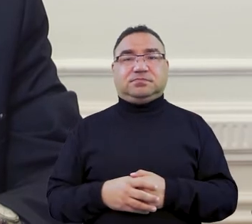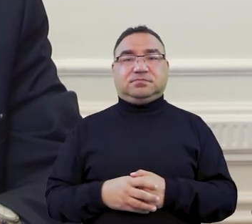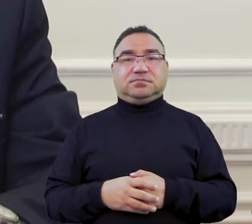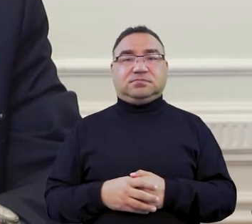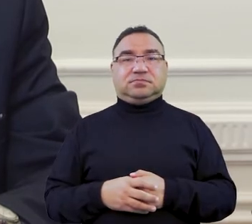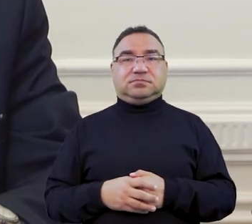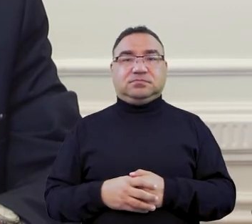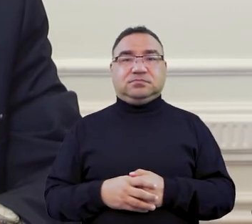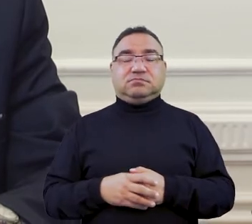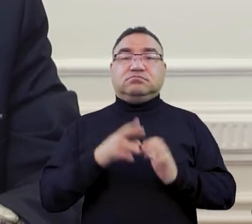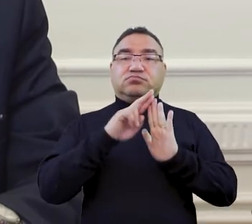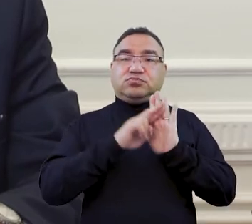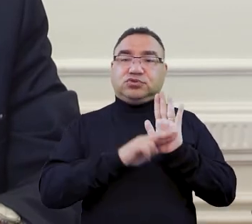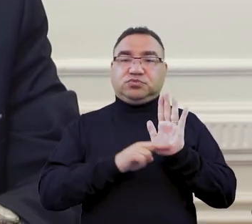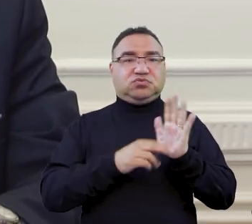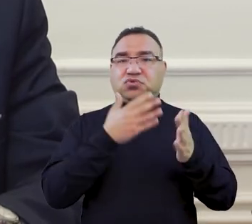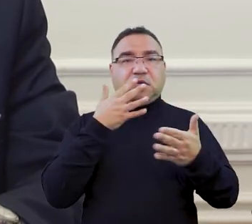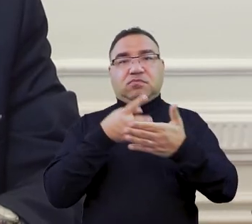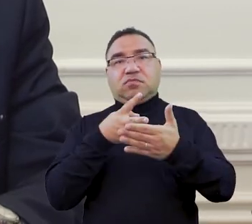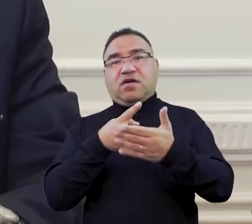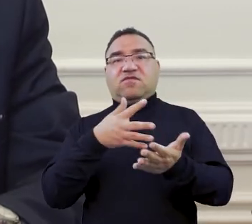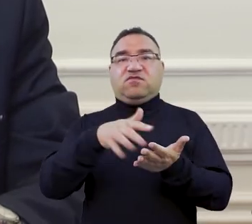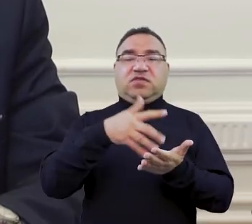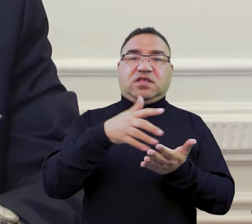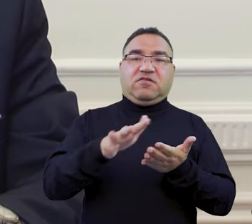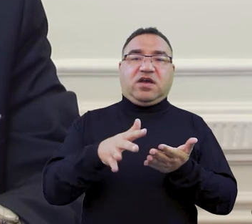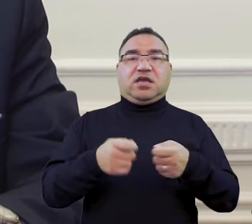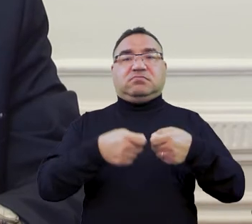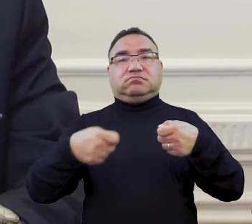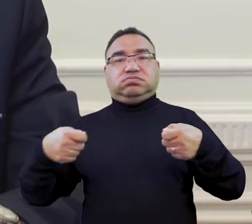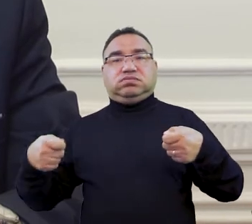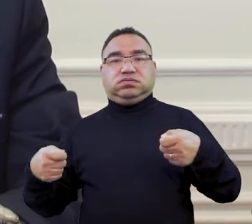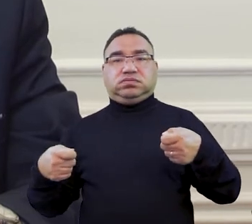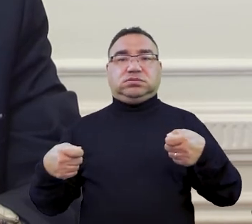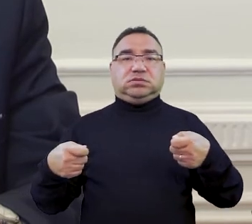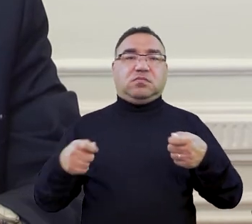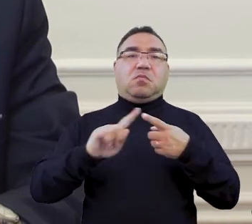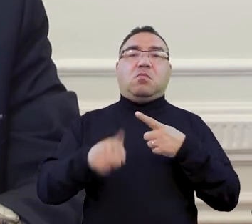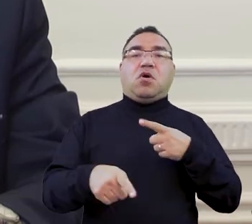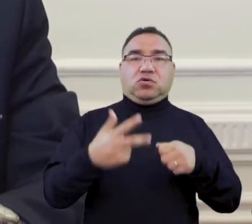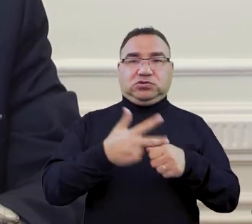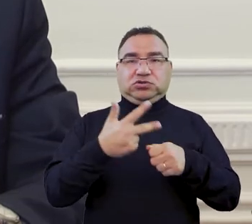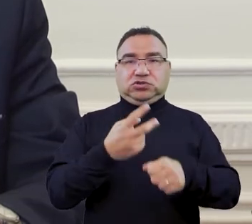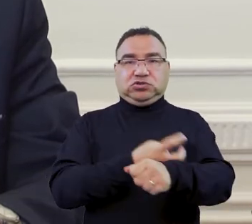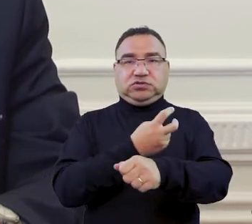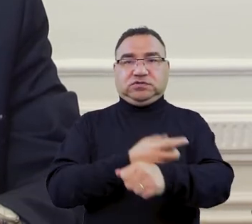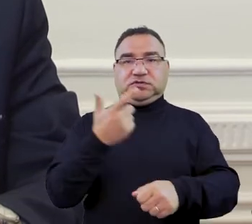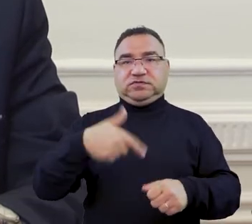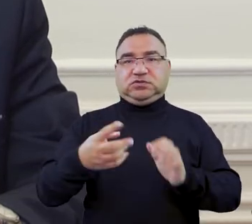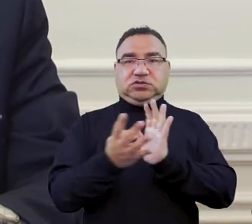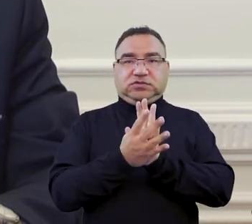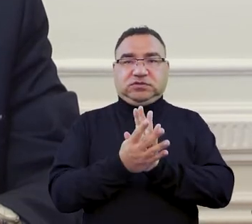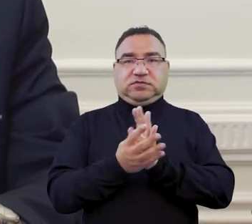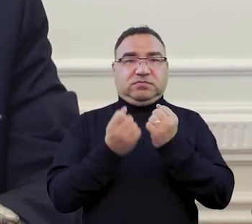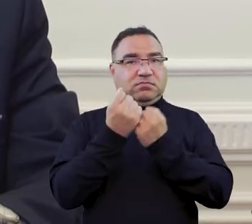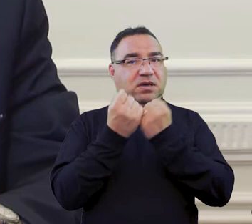I przepisy nie przewidują wydawania, przedłużania po dniu 30 czerwca 2019 roku